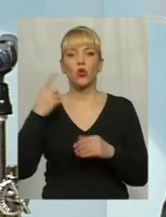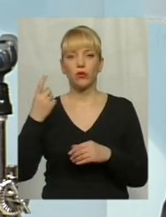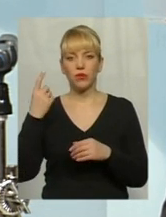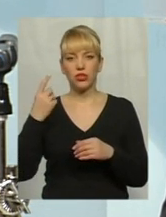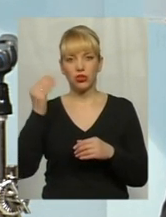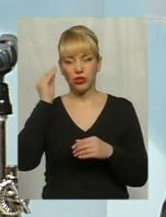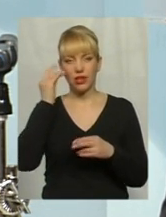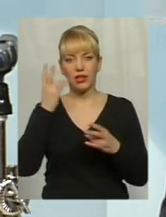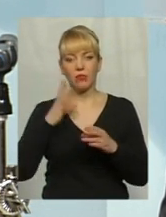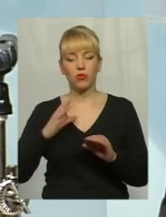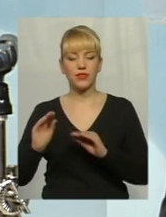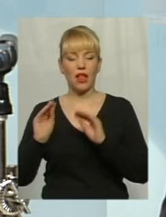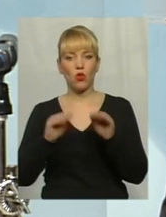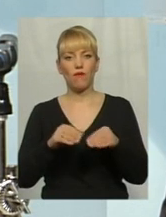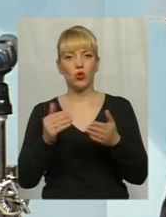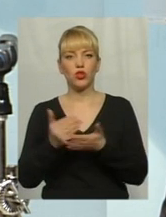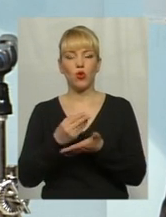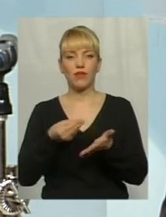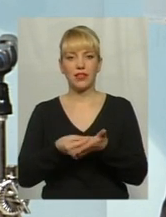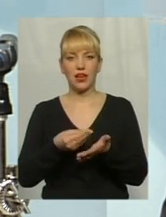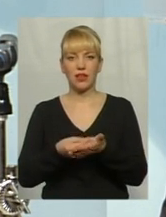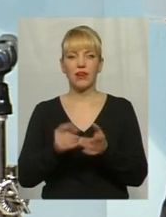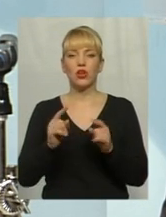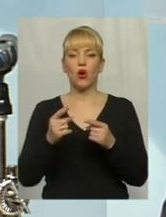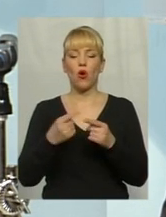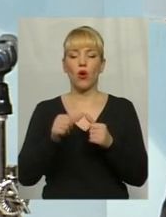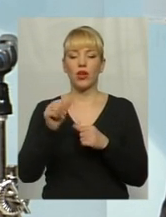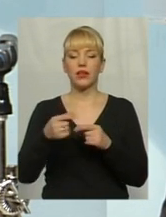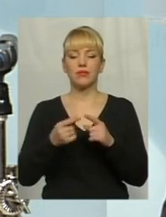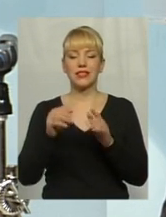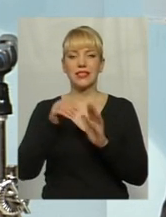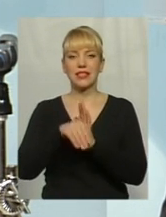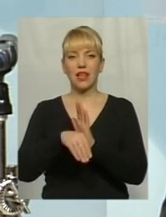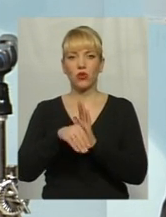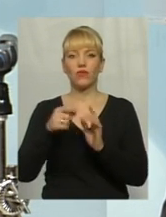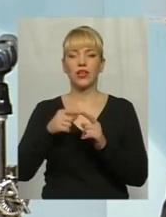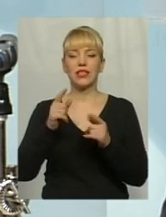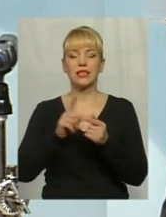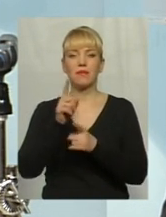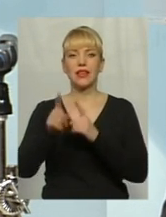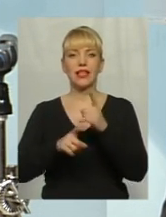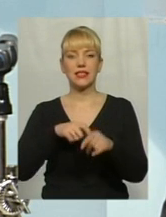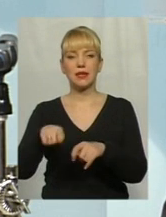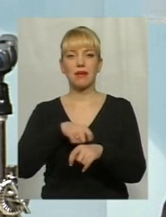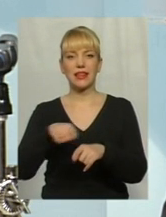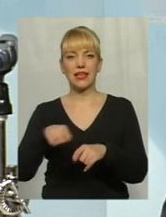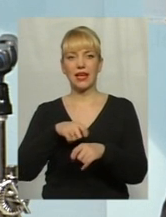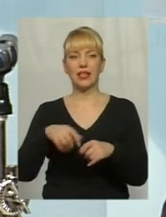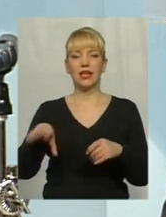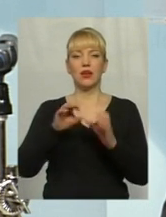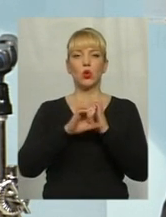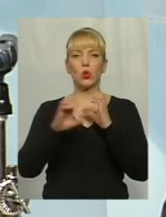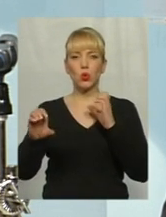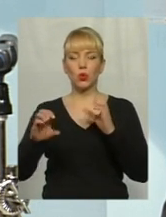встановлювати новий тариф. Тому що, окрім цих складових, змінилися матеріали, тобто всі ті труби,